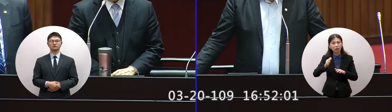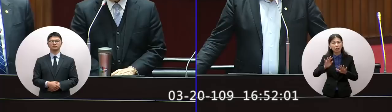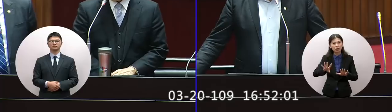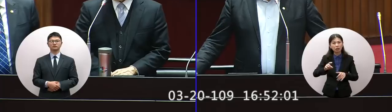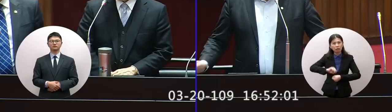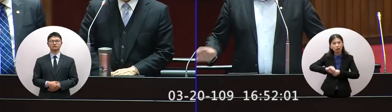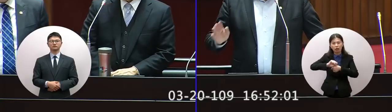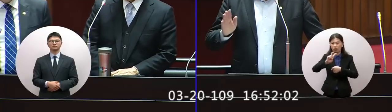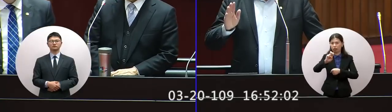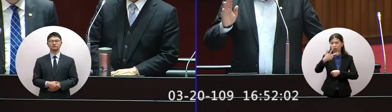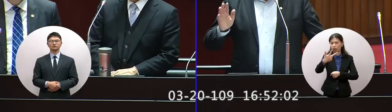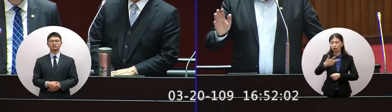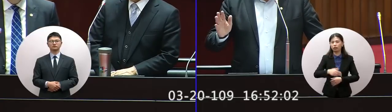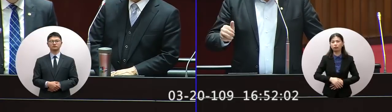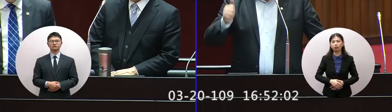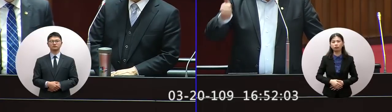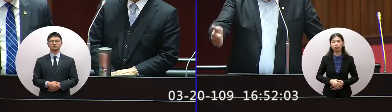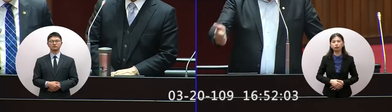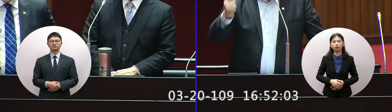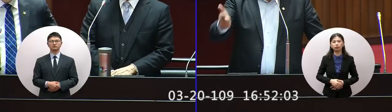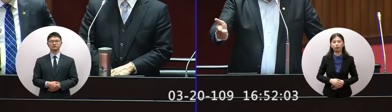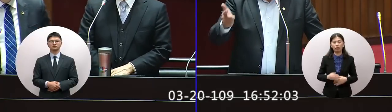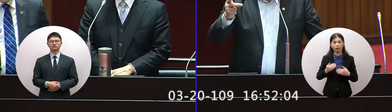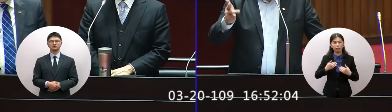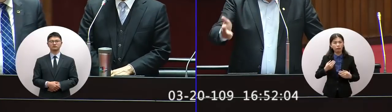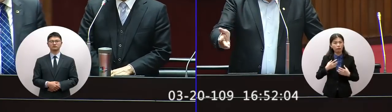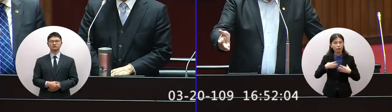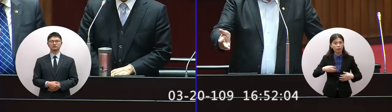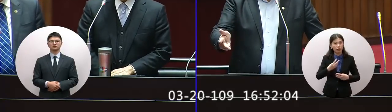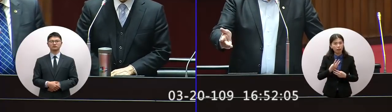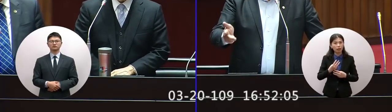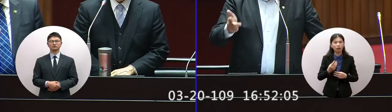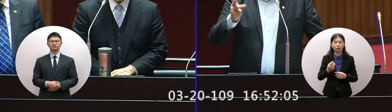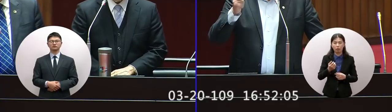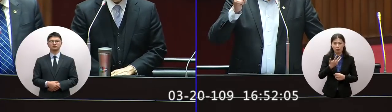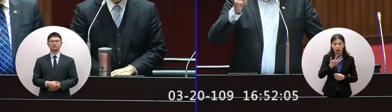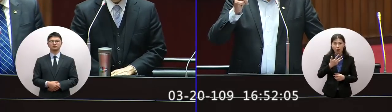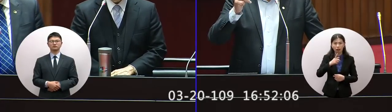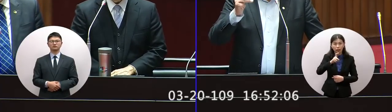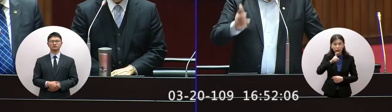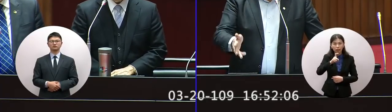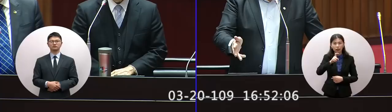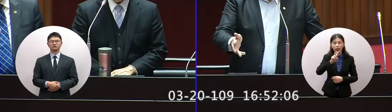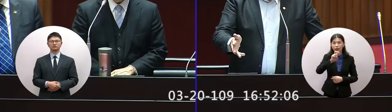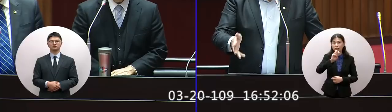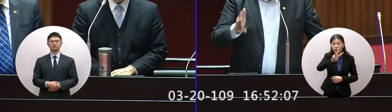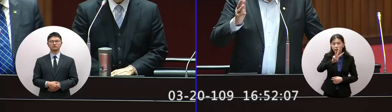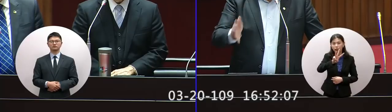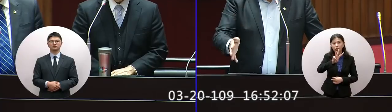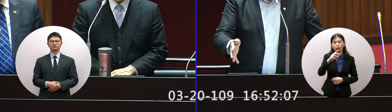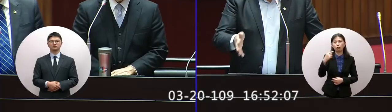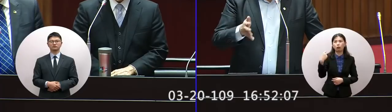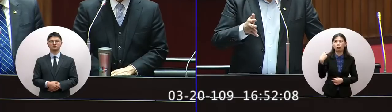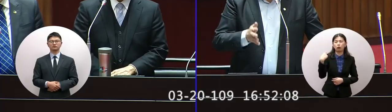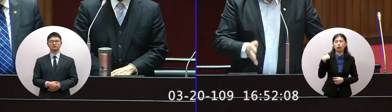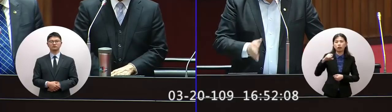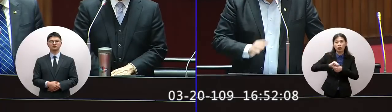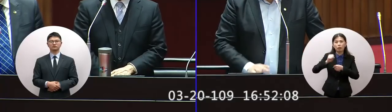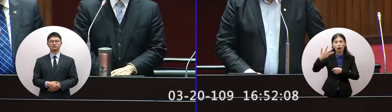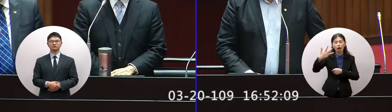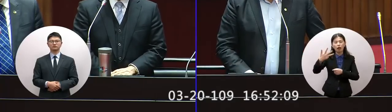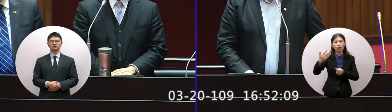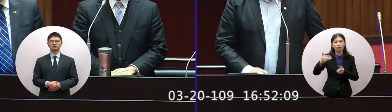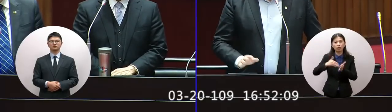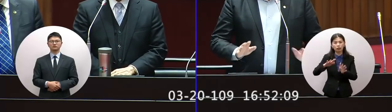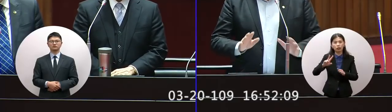例我們如果觀察最近從6個8個10個到後來的23昨天8個到今天的